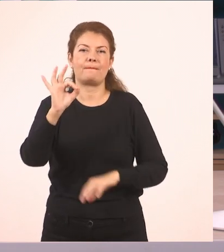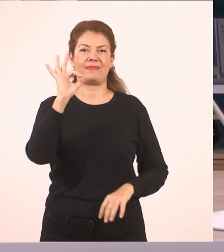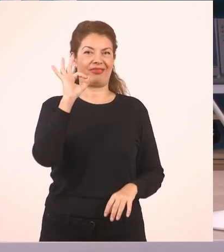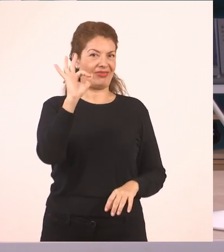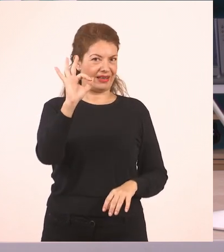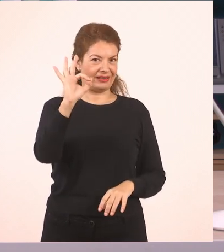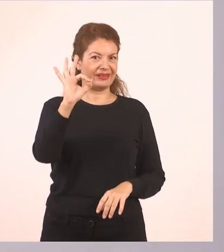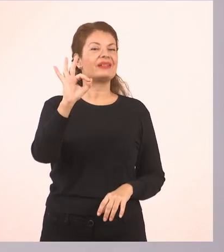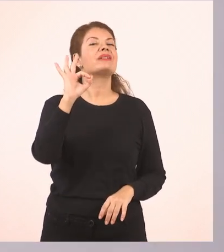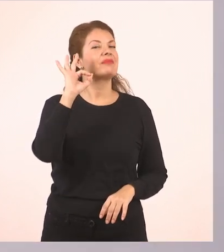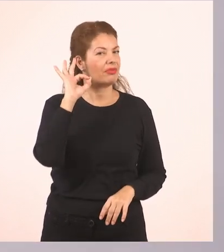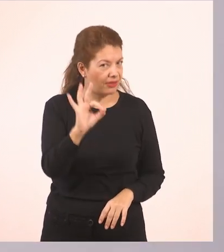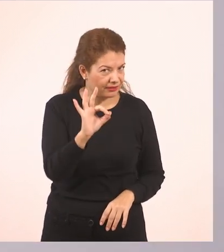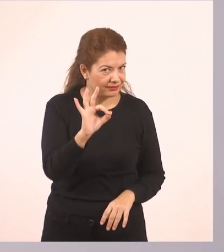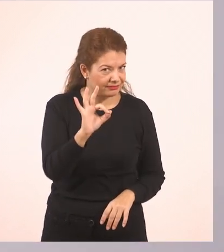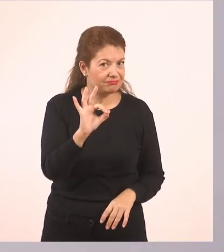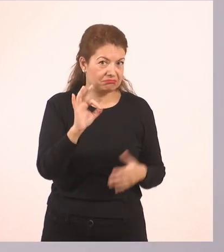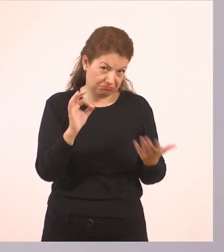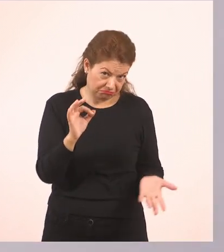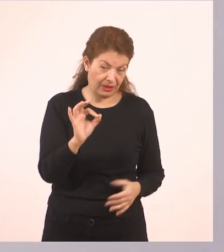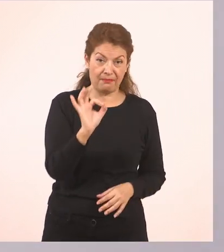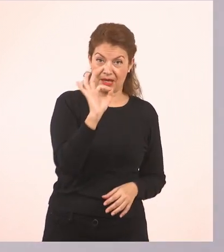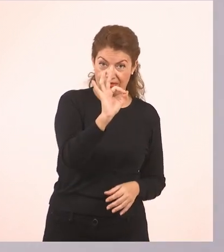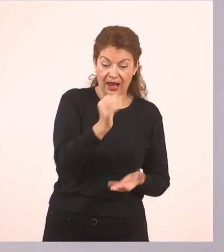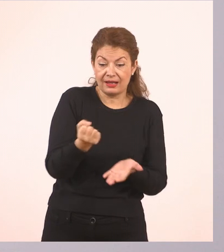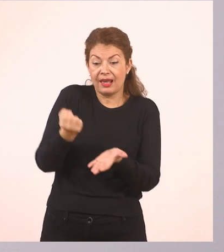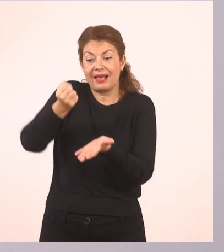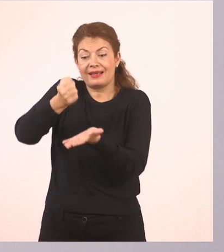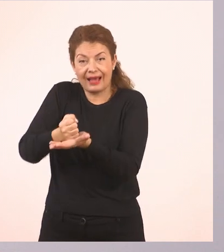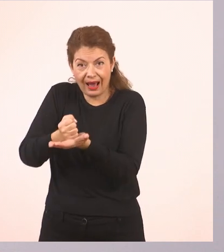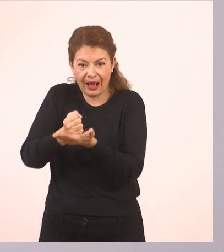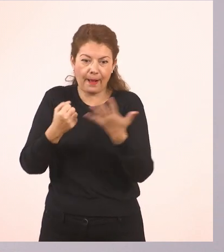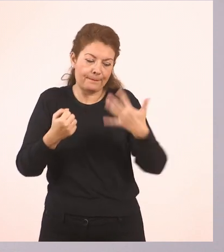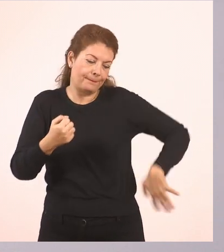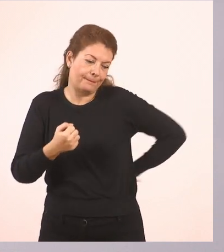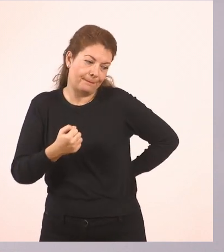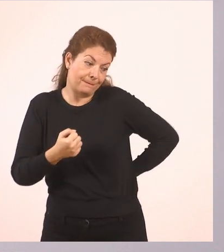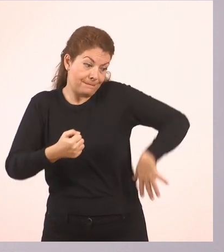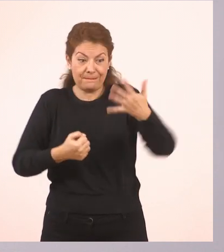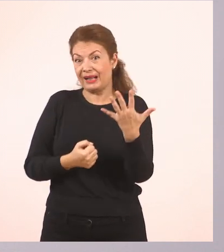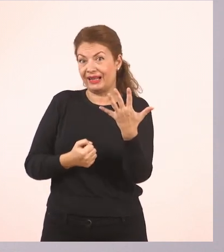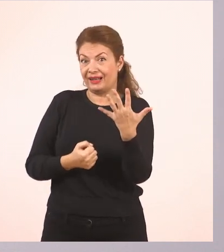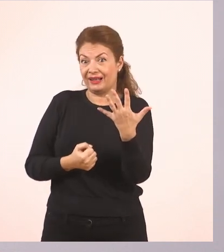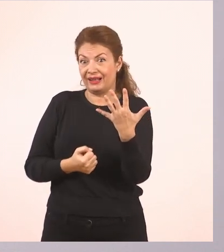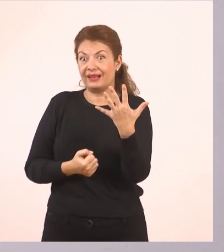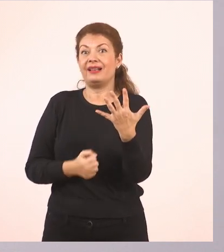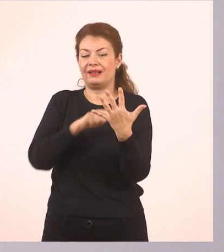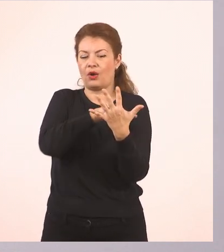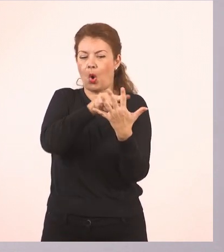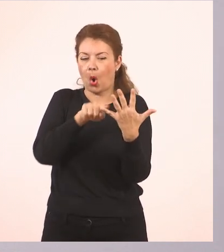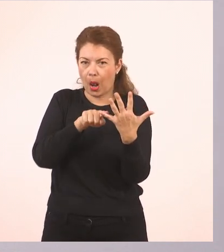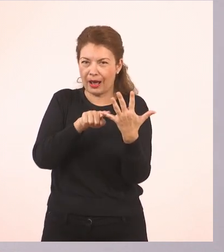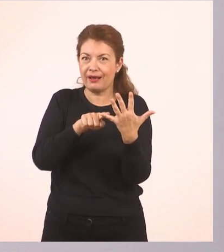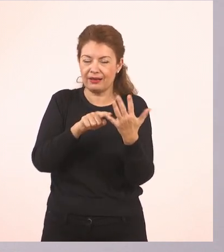0 λοιπόν τίποτα δεν σου έδειξα πριν. Και 5 που είχα κρυμμένους, τους πήρα